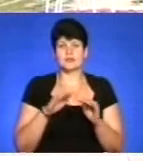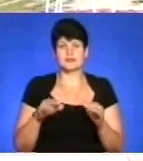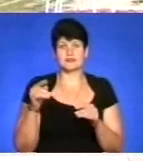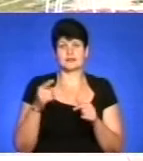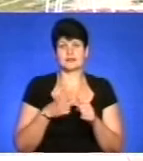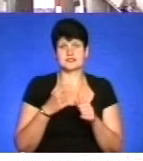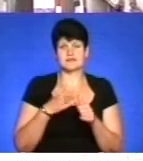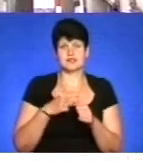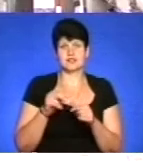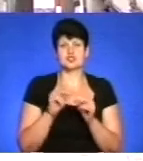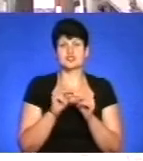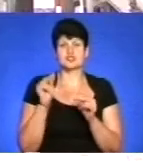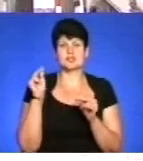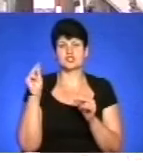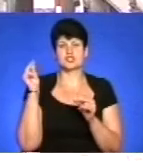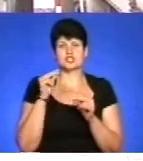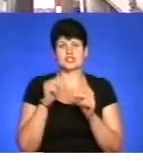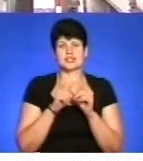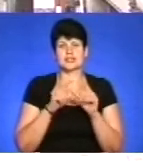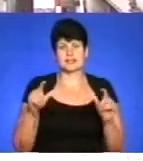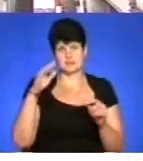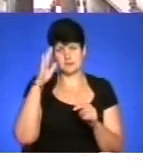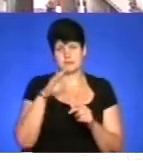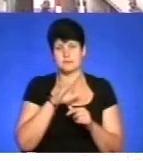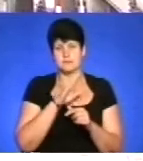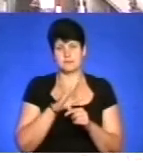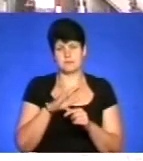шкільним батьком, а колеги – сучасним Сухомлинським.